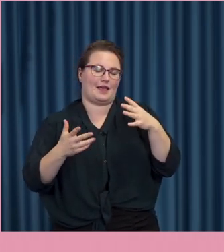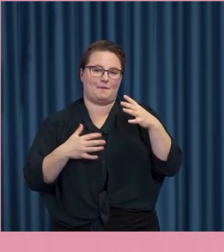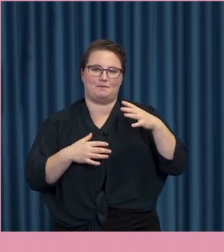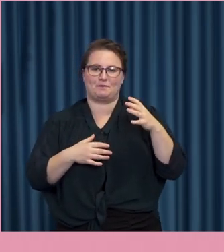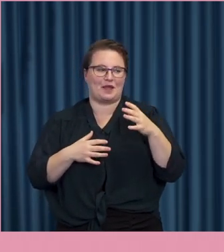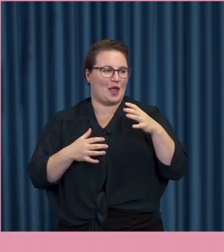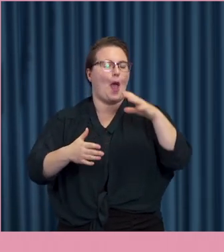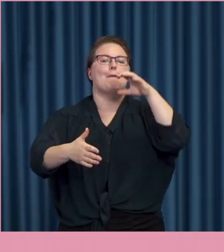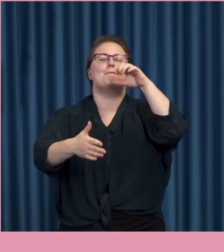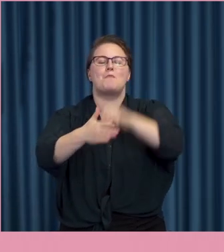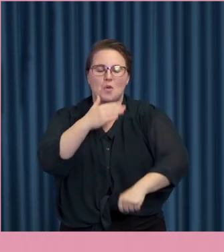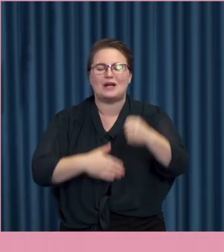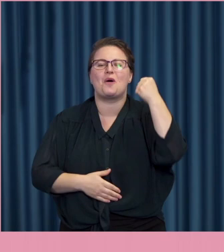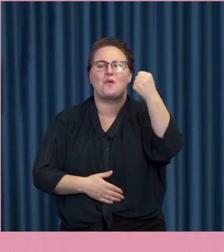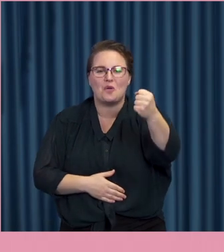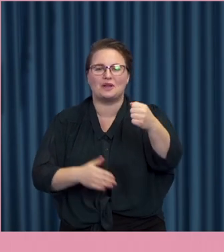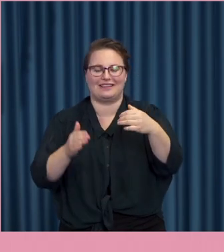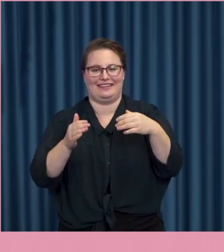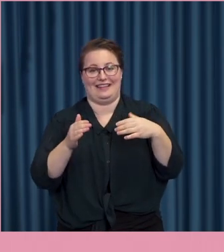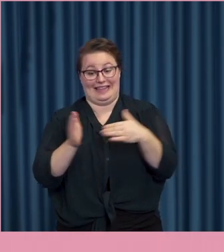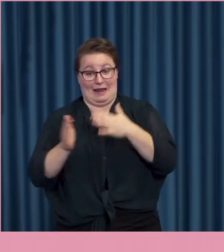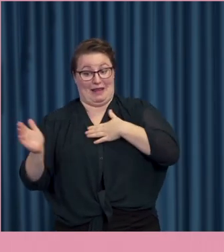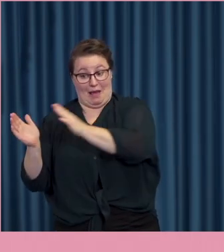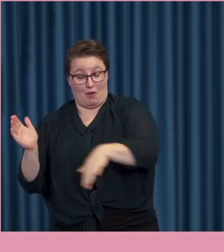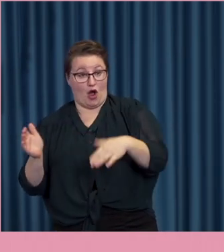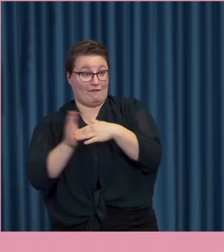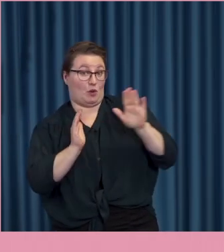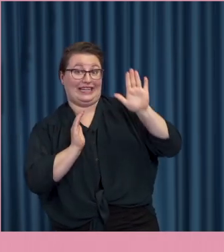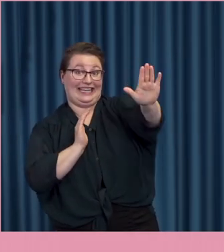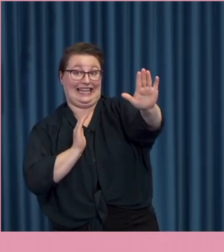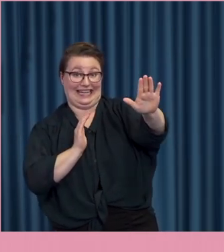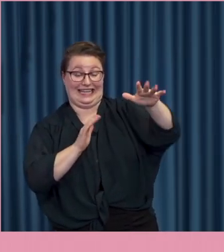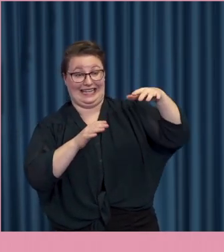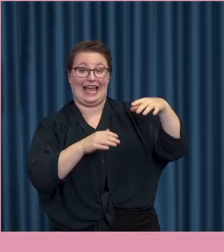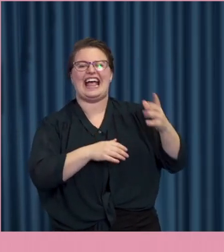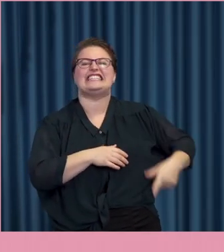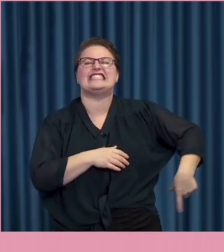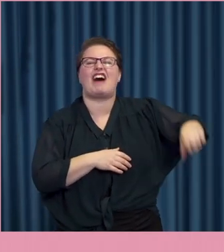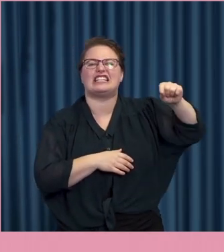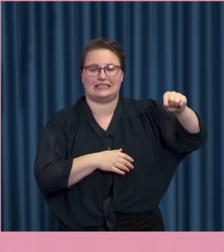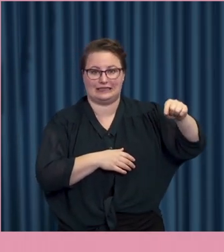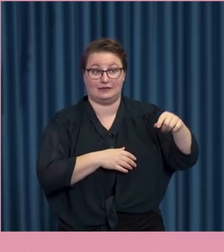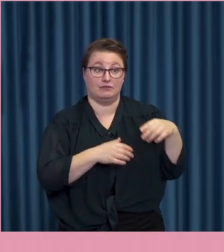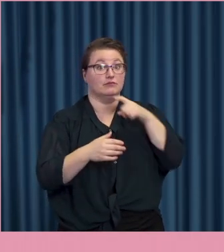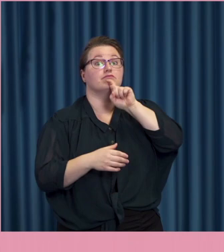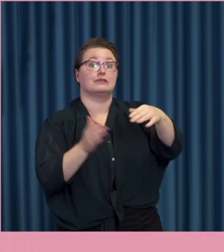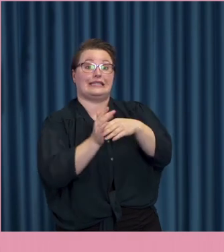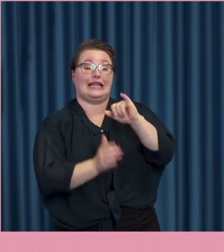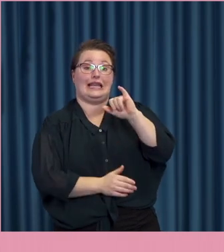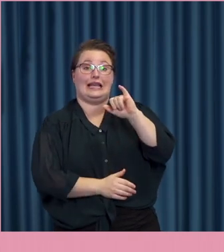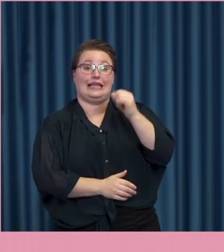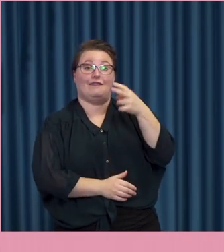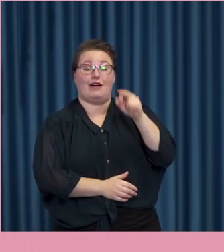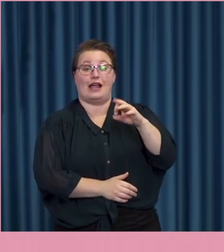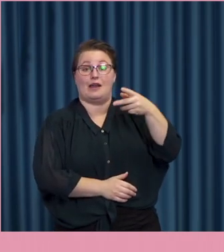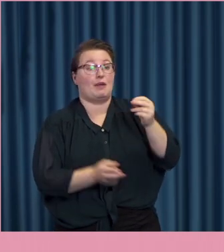Arpi en liten släng. Så jag har slutat. Och det där är ju någonting, det här är anekdotiskt, men det här är ett återkommande anekdåter.